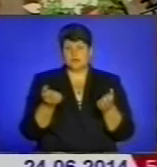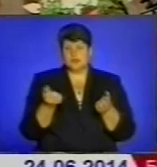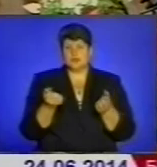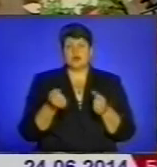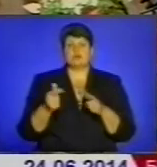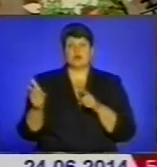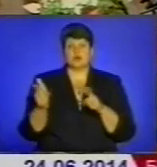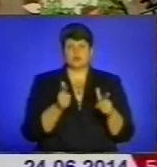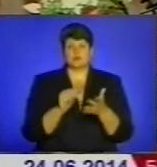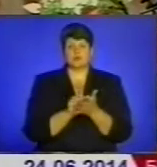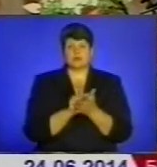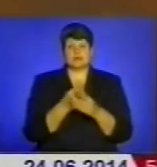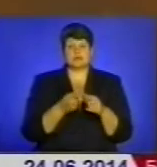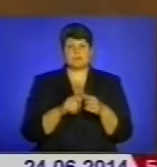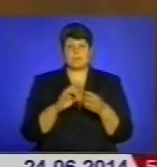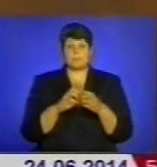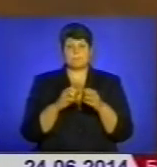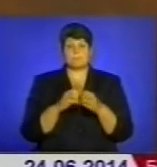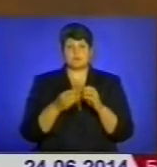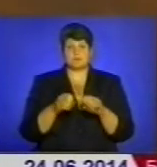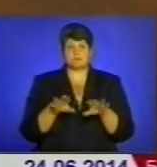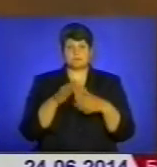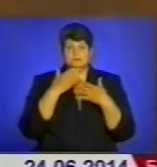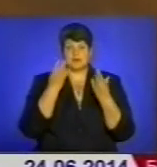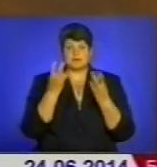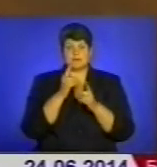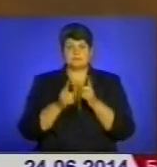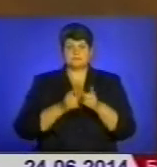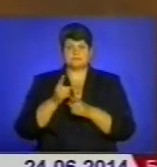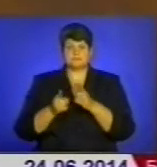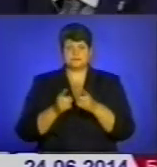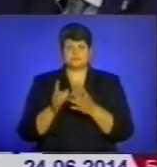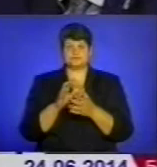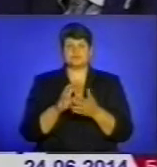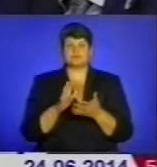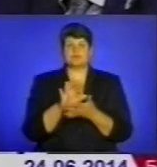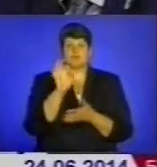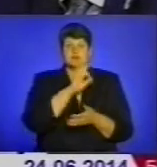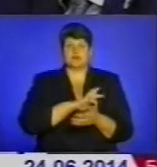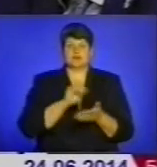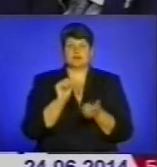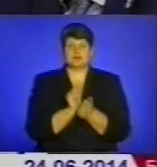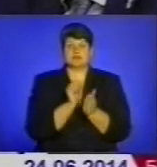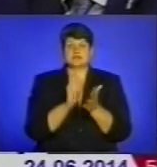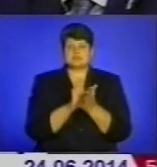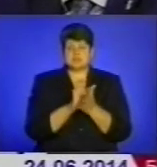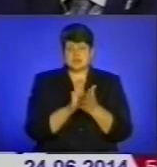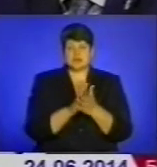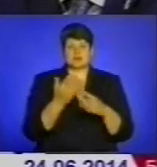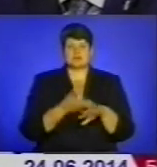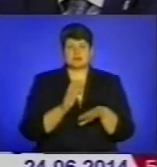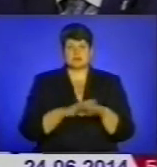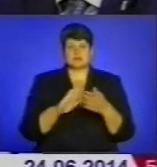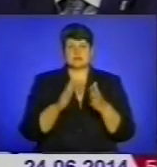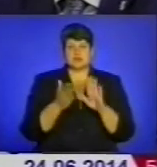готовність документації проблему не вирішить. Потрібна переробка твердих побутових відходів. Складна сьогодні ситуація із вивезенням сміття з